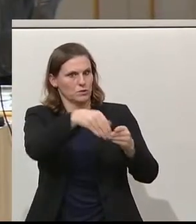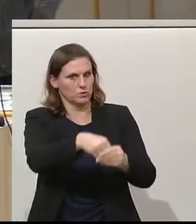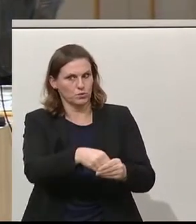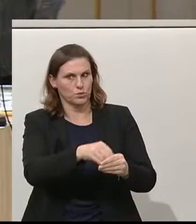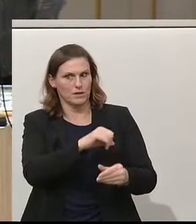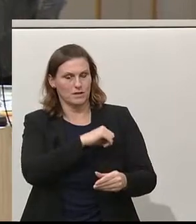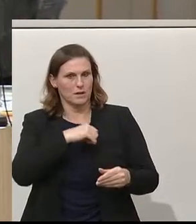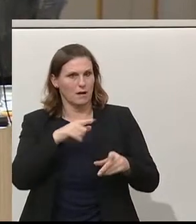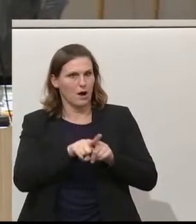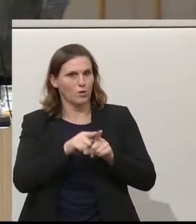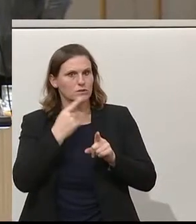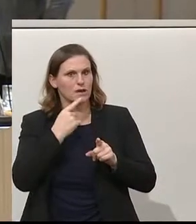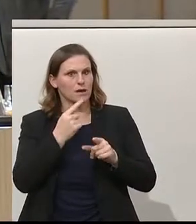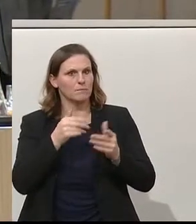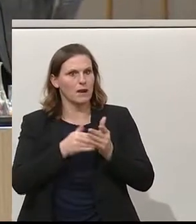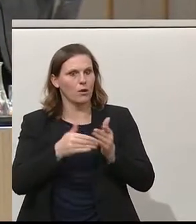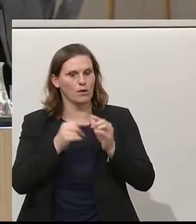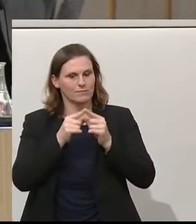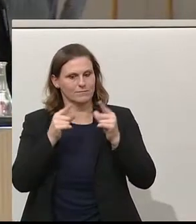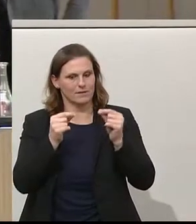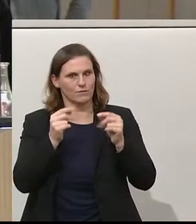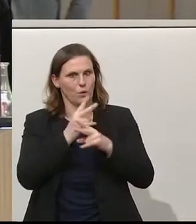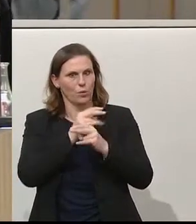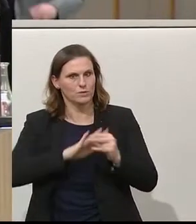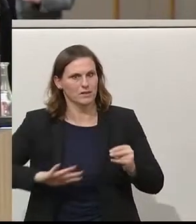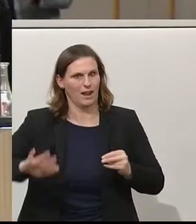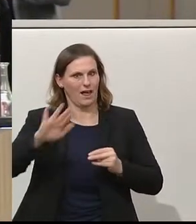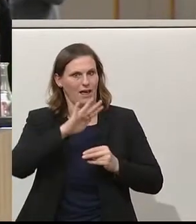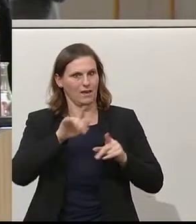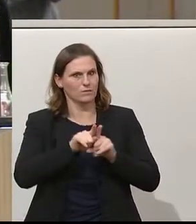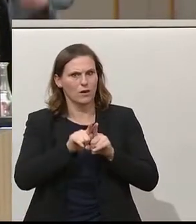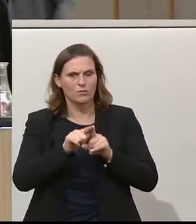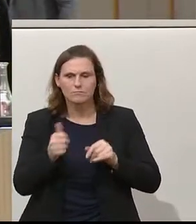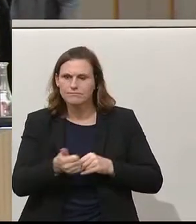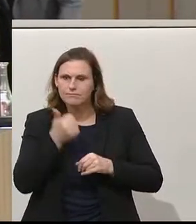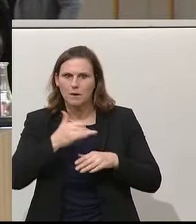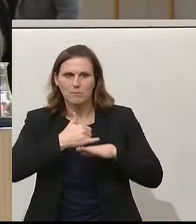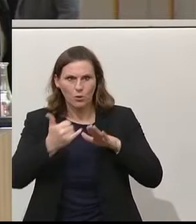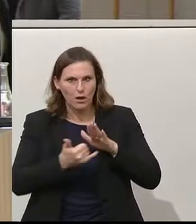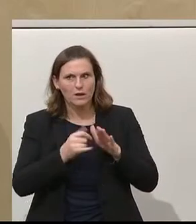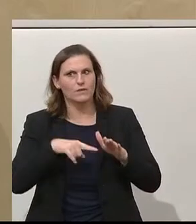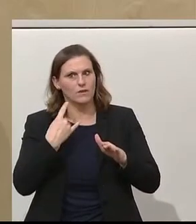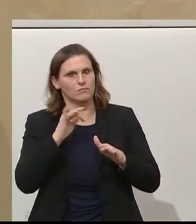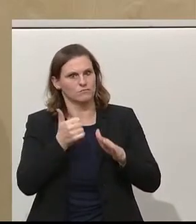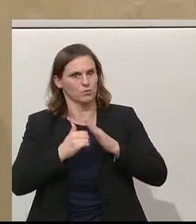österreichweites Ticket. Ja, wir waren auch für die Nahverkehrsmilliarde. Das sind gute Projekte, da werden wir Sie unterstützen.